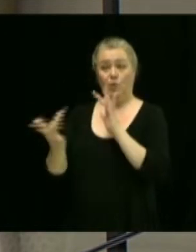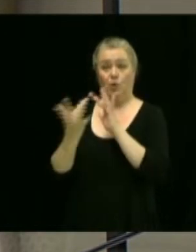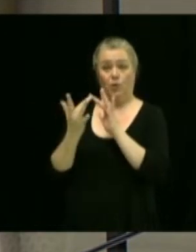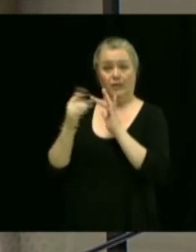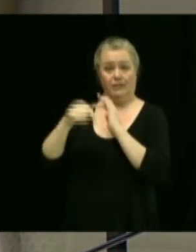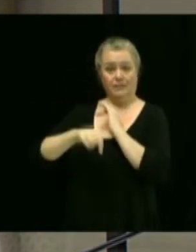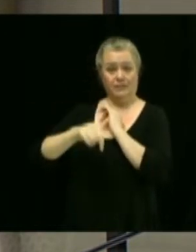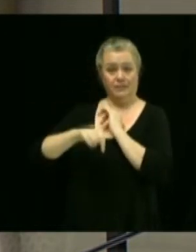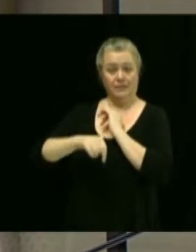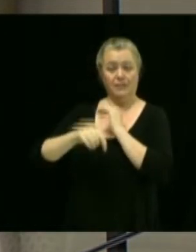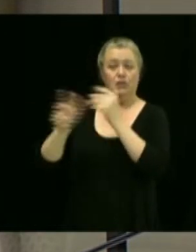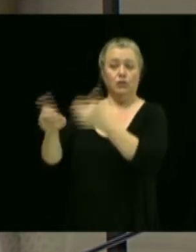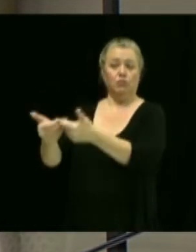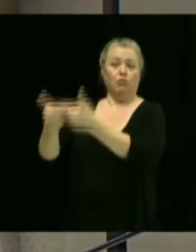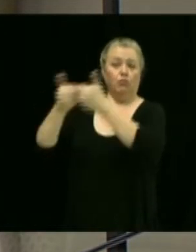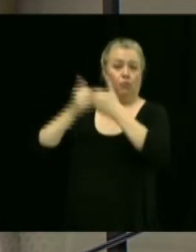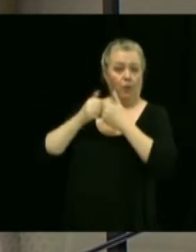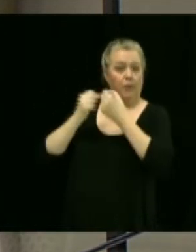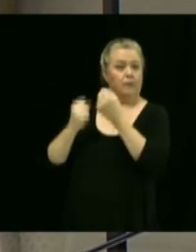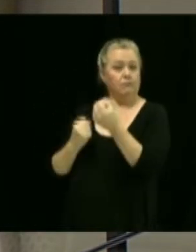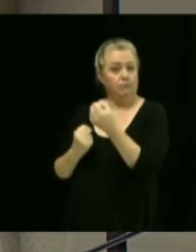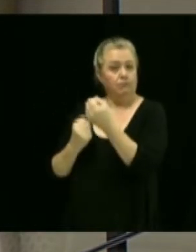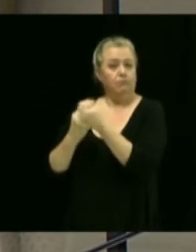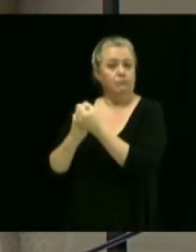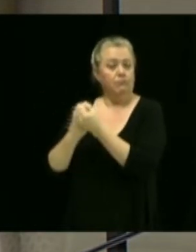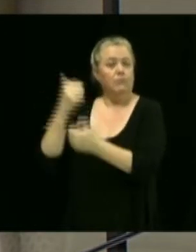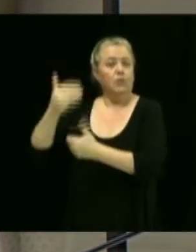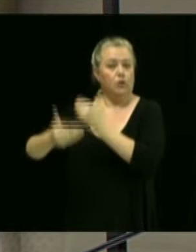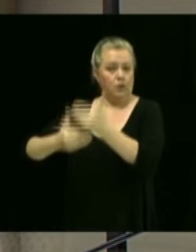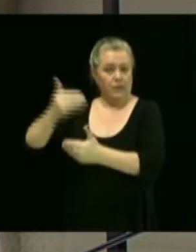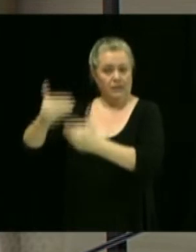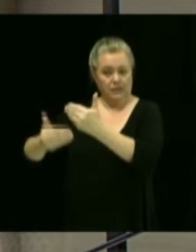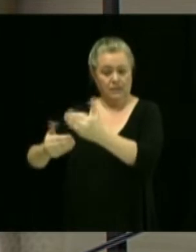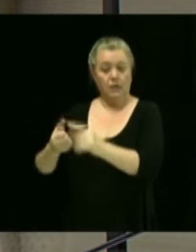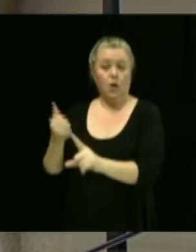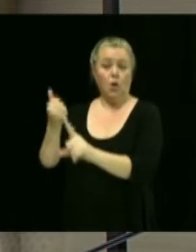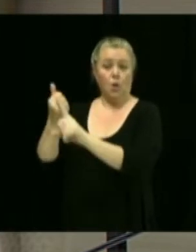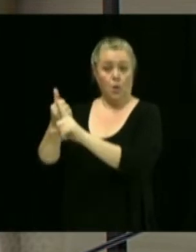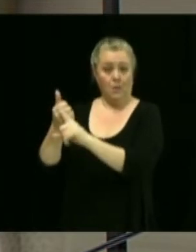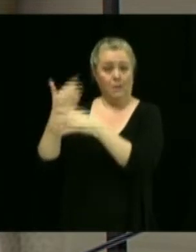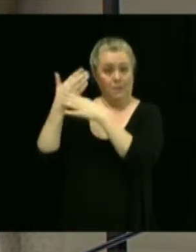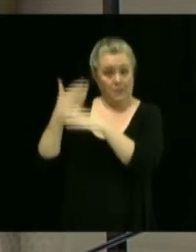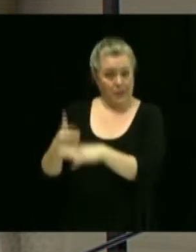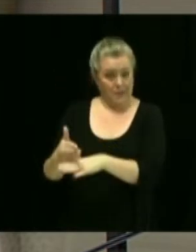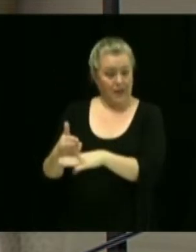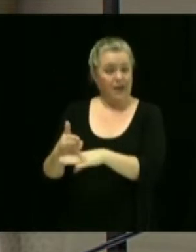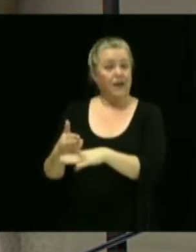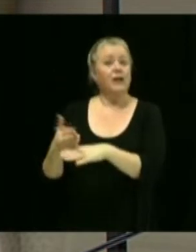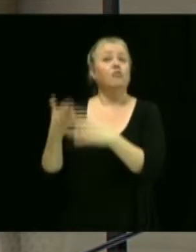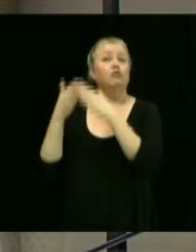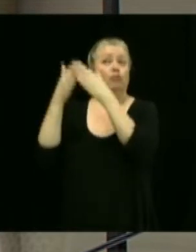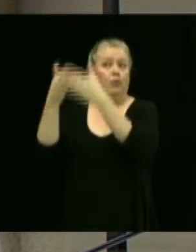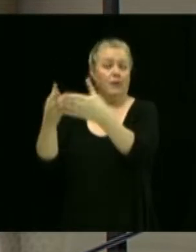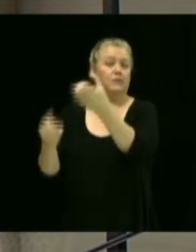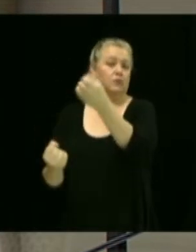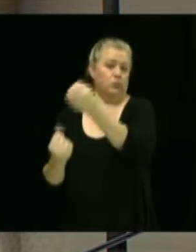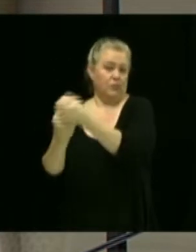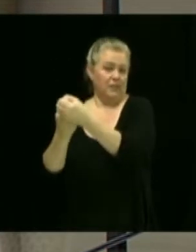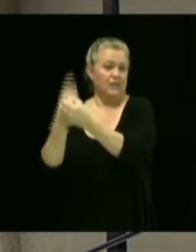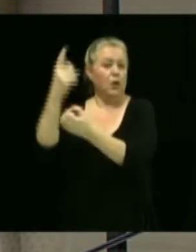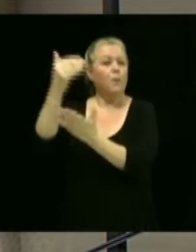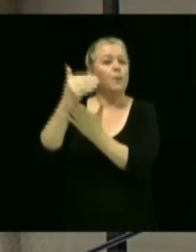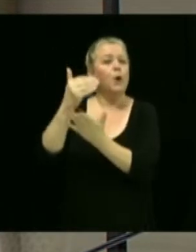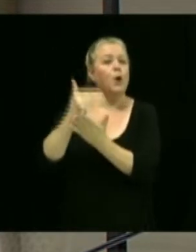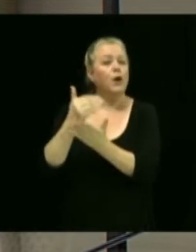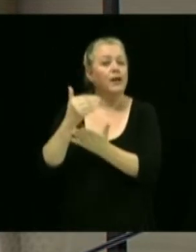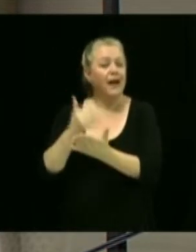afin de déposer une demande de subvention, comme vous l'avez mentionné, dans le cadre du programme de soutien aux infrastructures sportives et récréatives scolaires